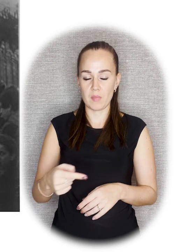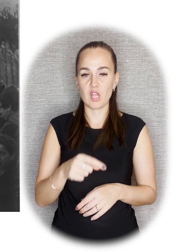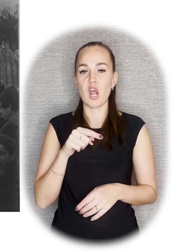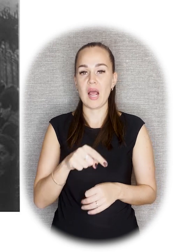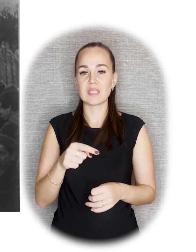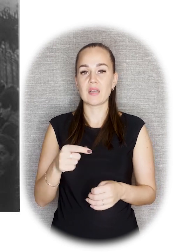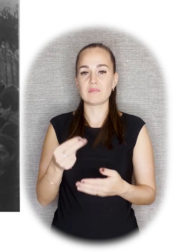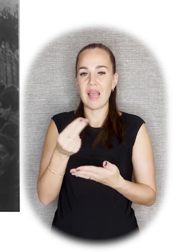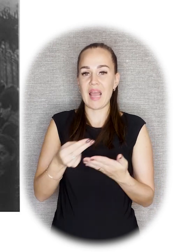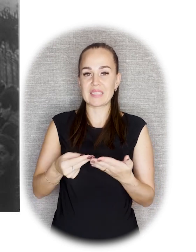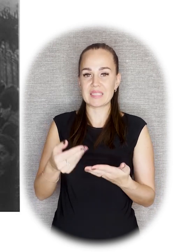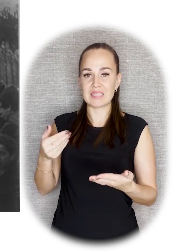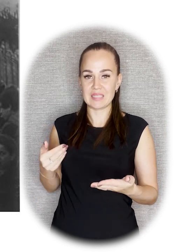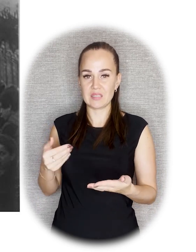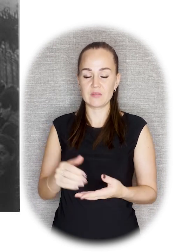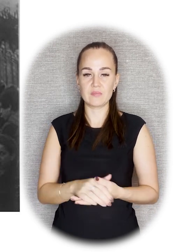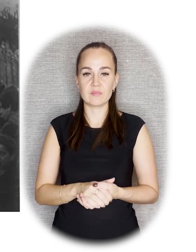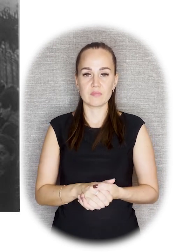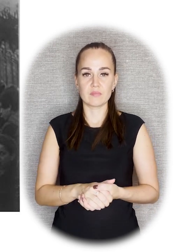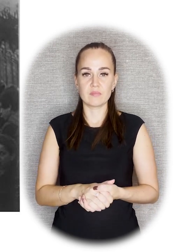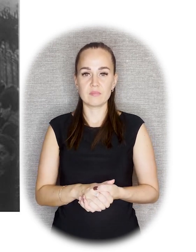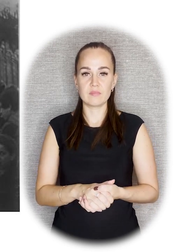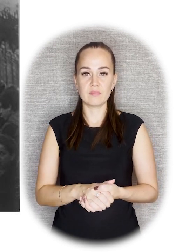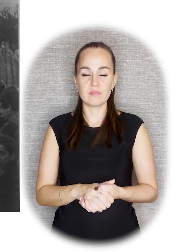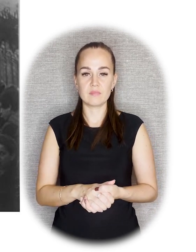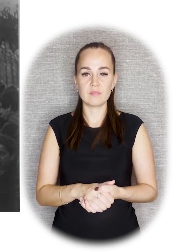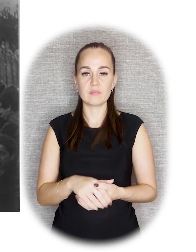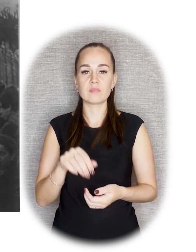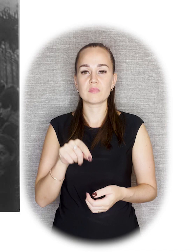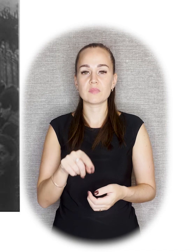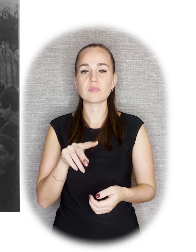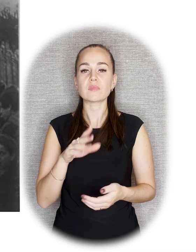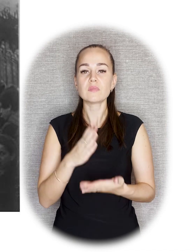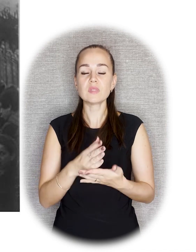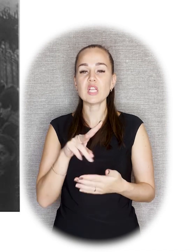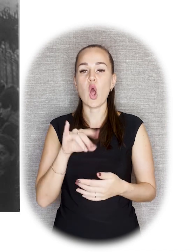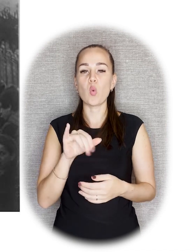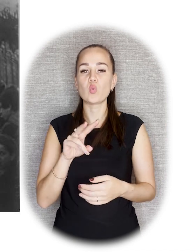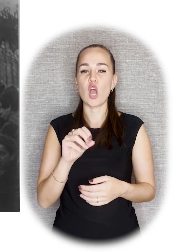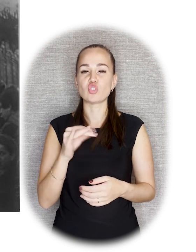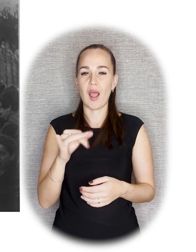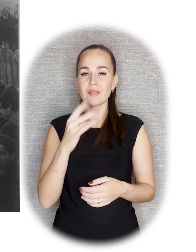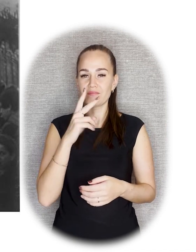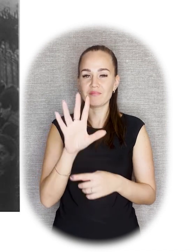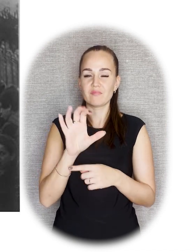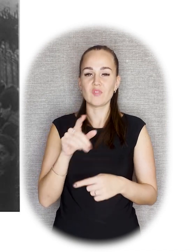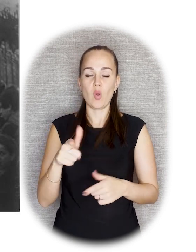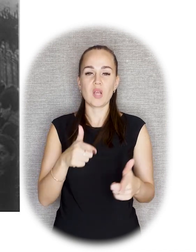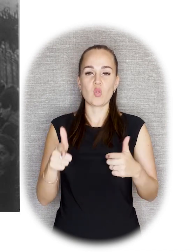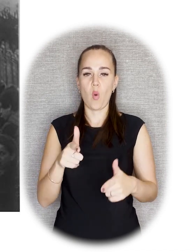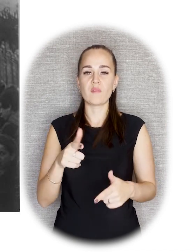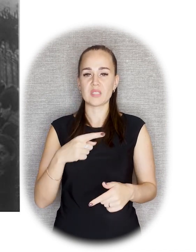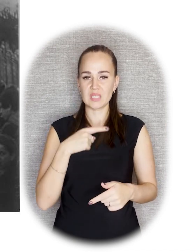снова видите эскиз. Справа фотографию с открытия. Опять мы видим Луначарского, который готовится сказать речь. И